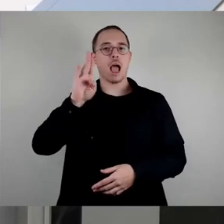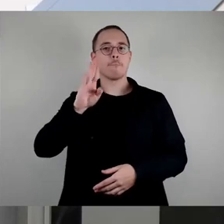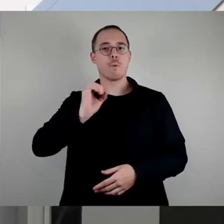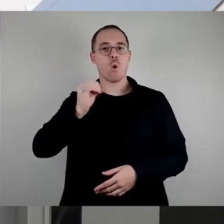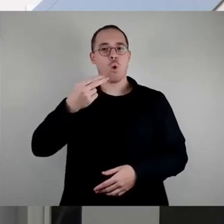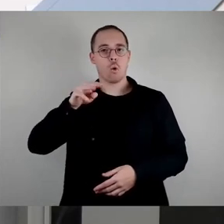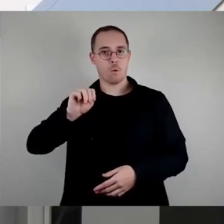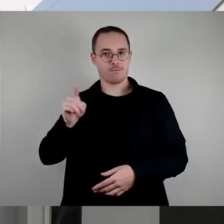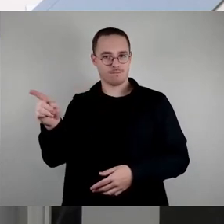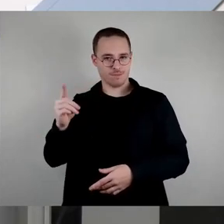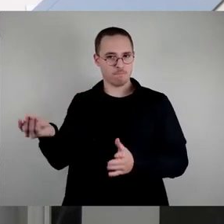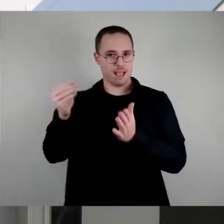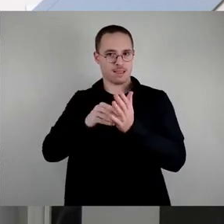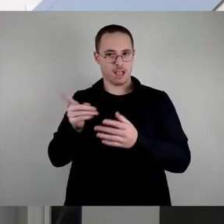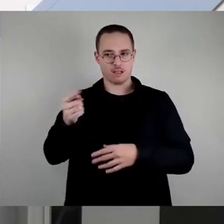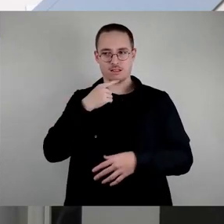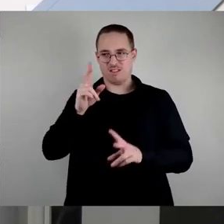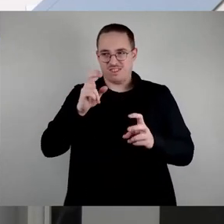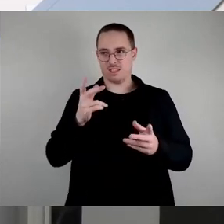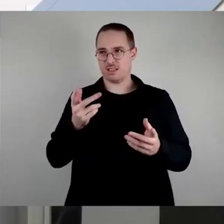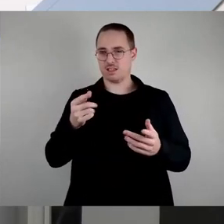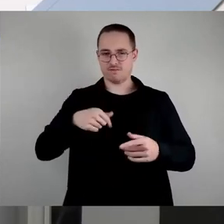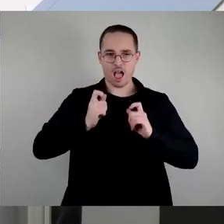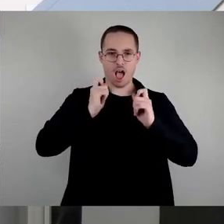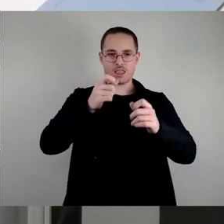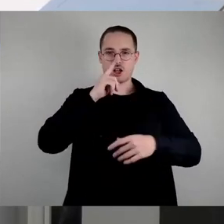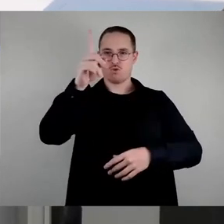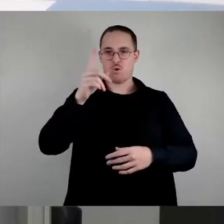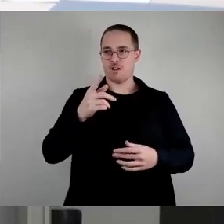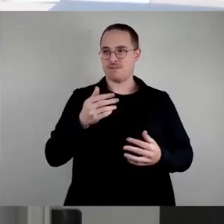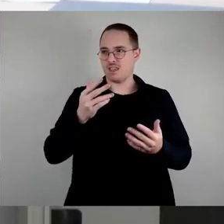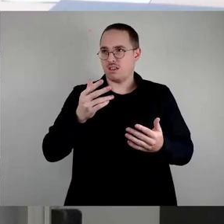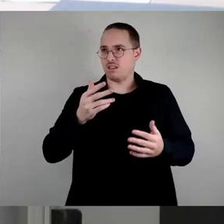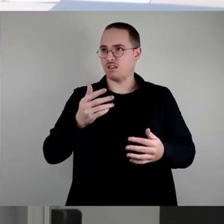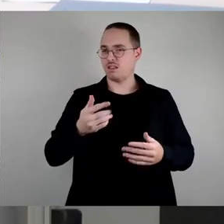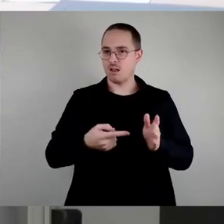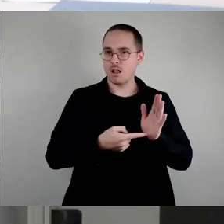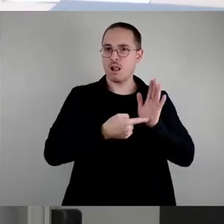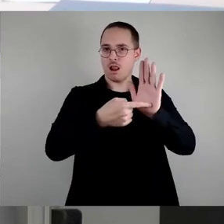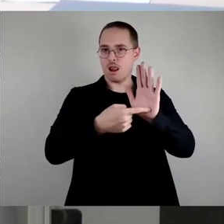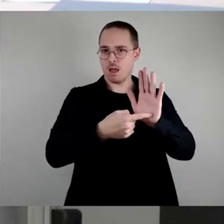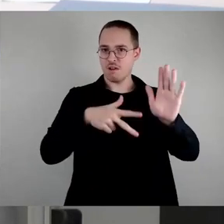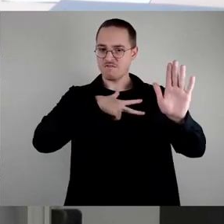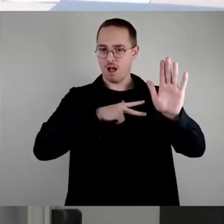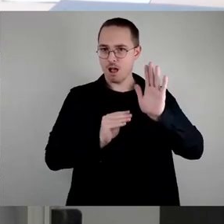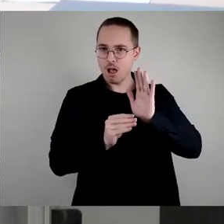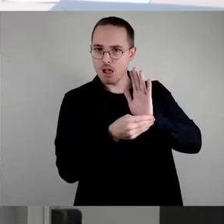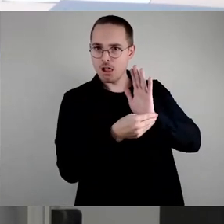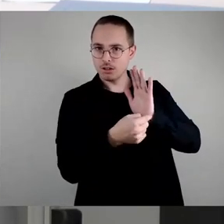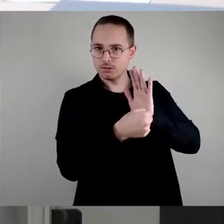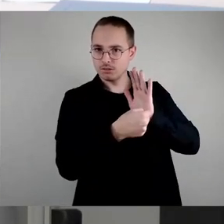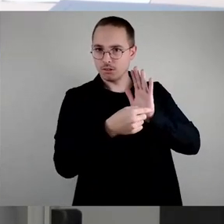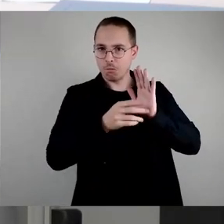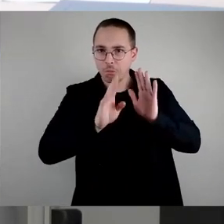diesen Antrag als Schaufensterantrag bezeichnet hat. Ich weiß nicht, was da dran Schaufenster ist. Wir